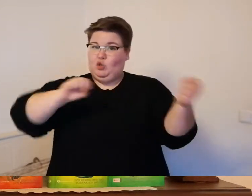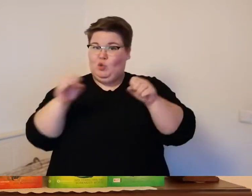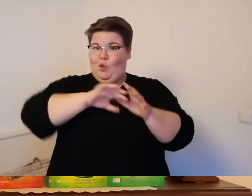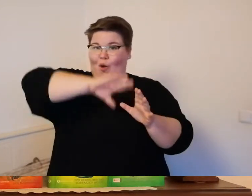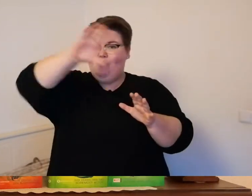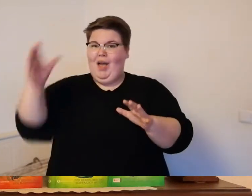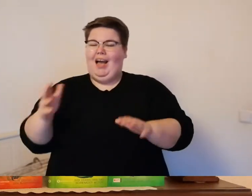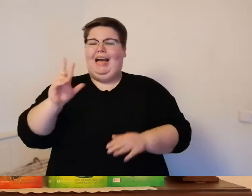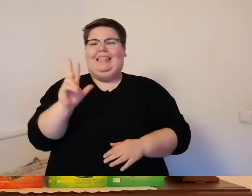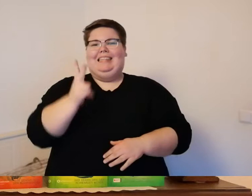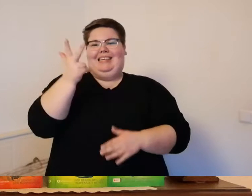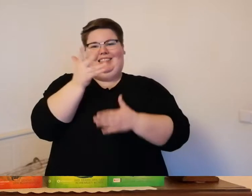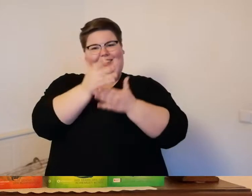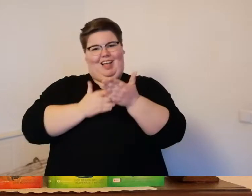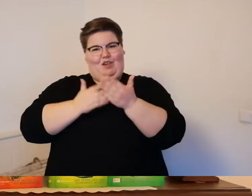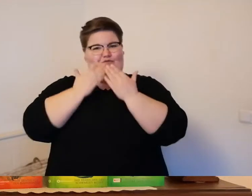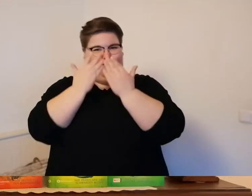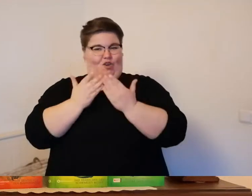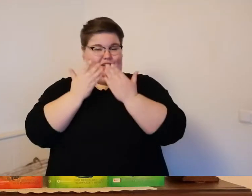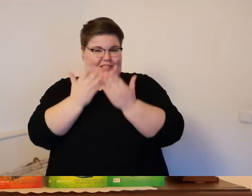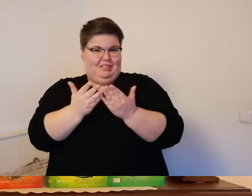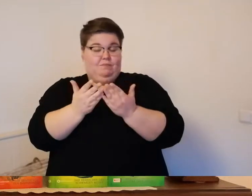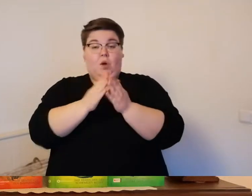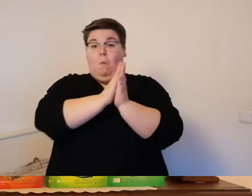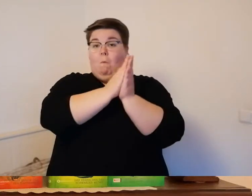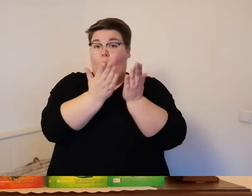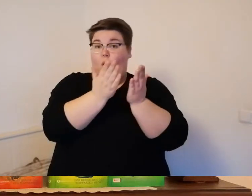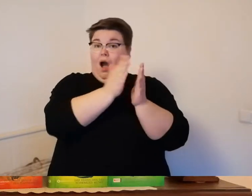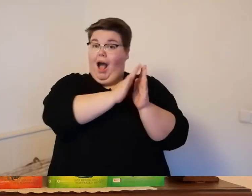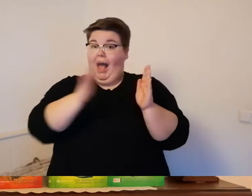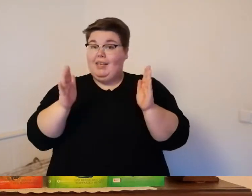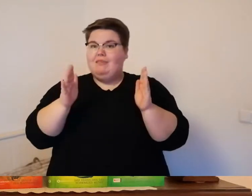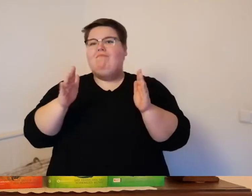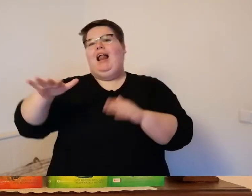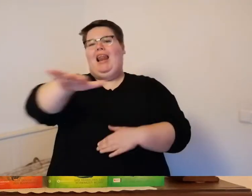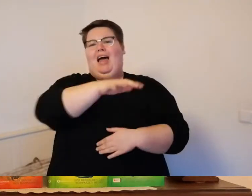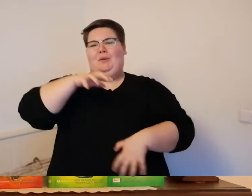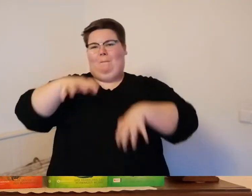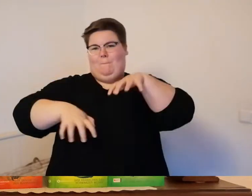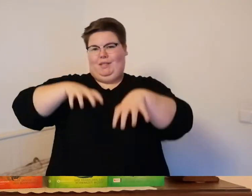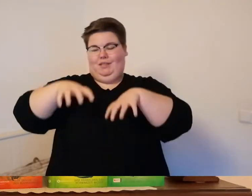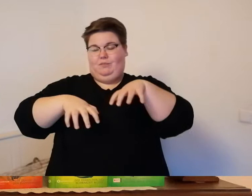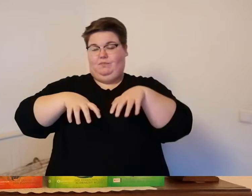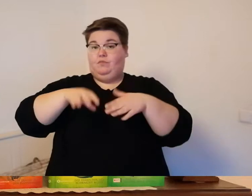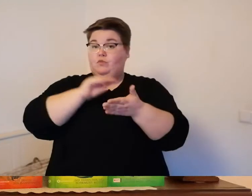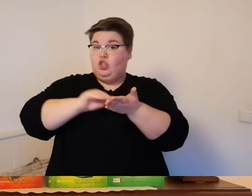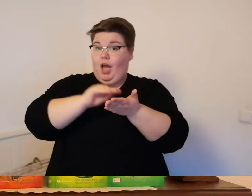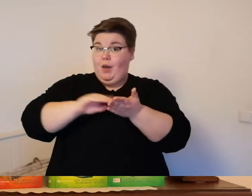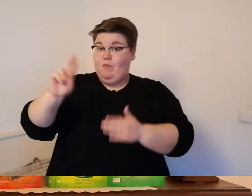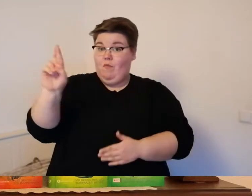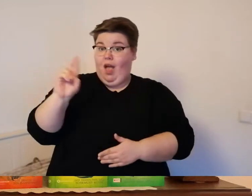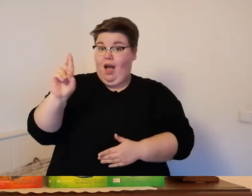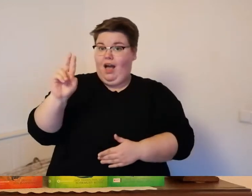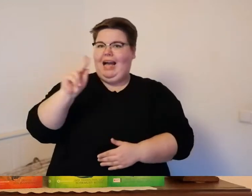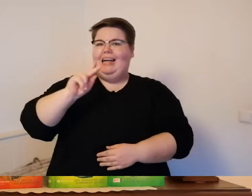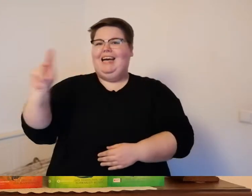sturmberg aus der reihe land der bestien von katharina kramp wenn ihr die anderen beiden teile dazu hören wollt oder